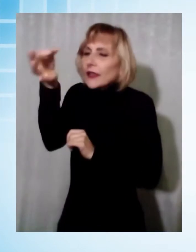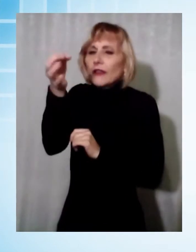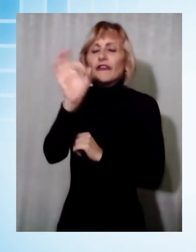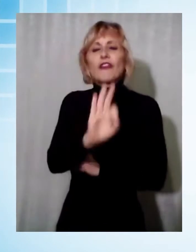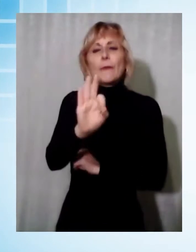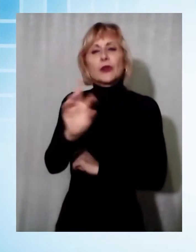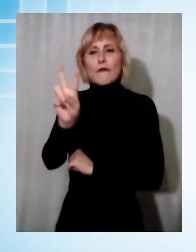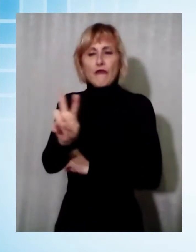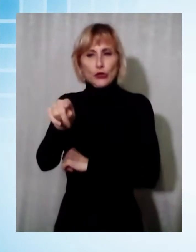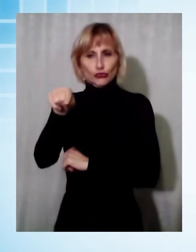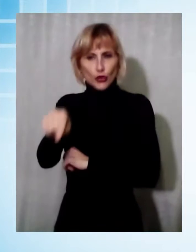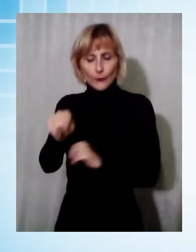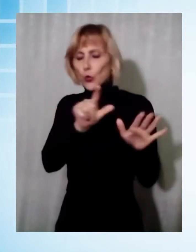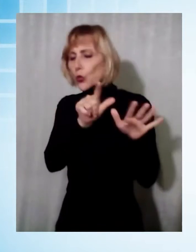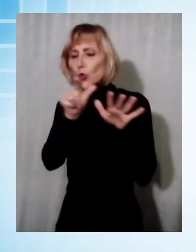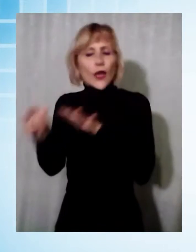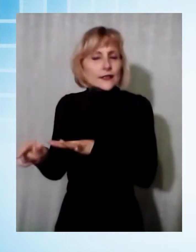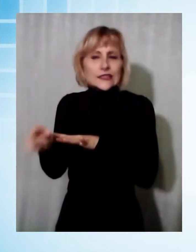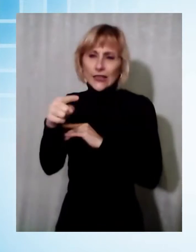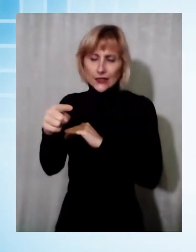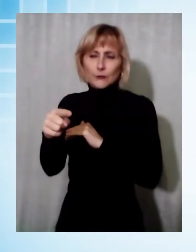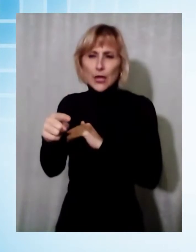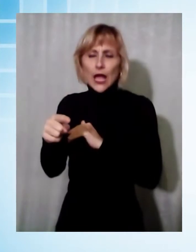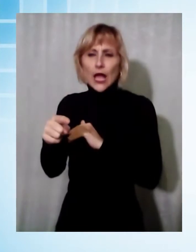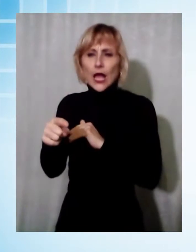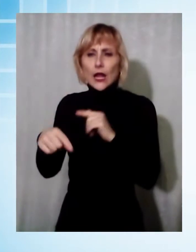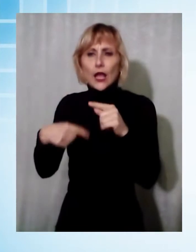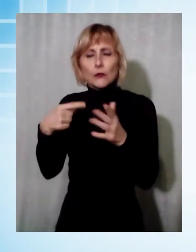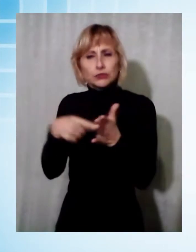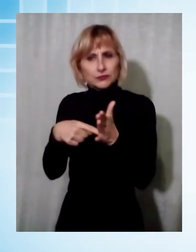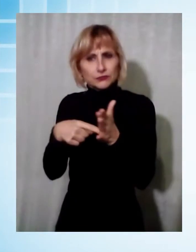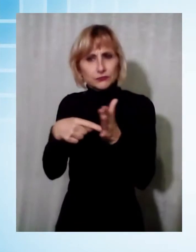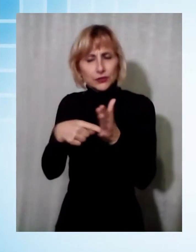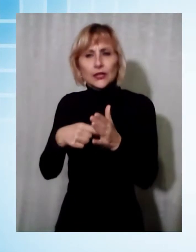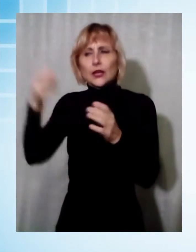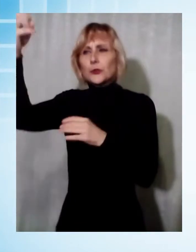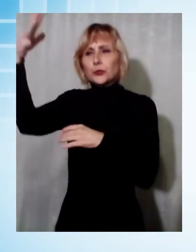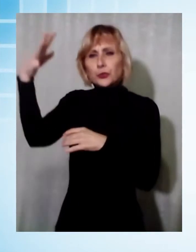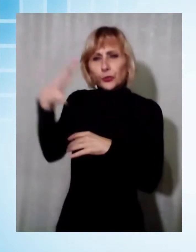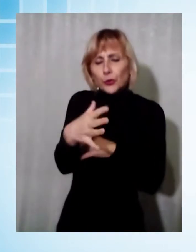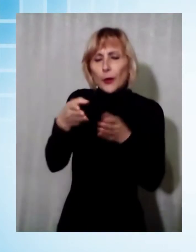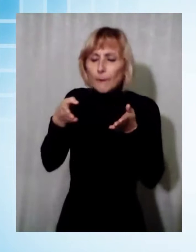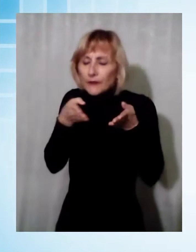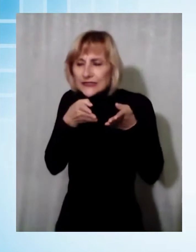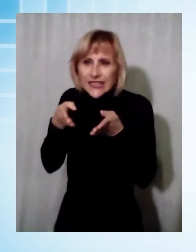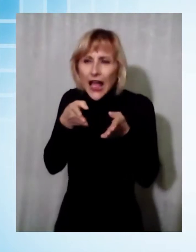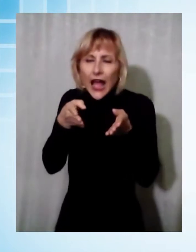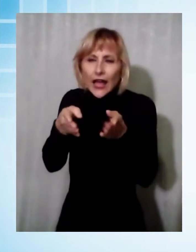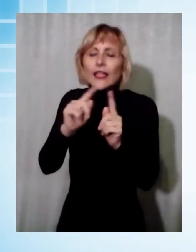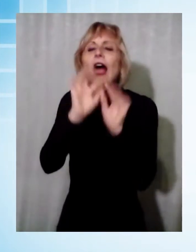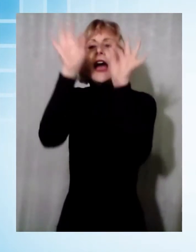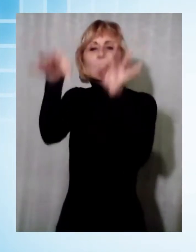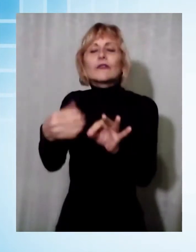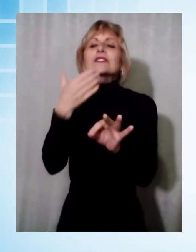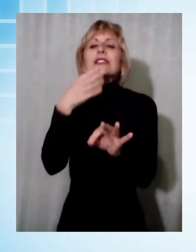Per una settimana il cono luminoso illuminerà il tratto di strada che va dal colle di Gallatoio al paesino di San Pellegrinetto. Sia